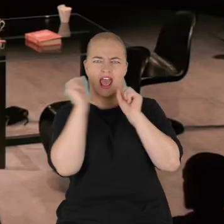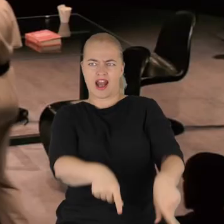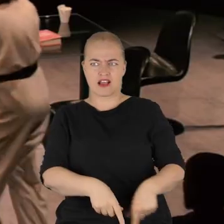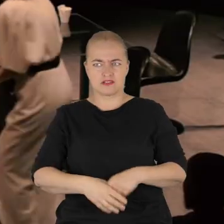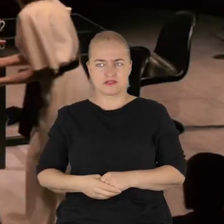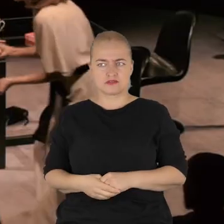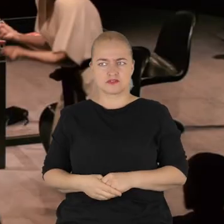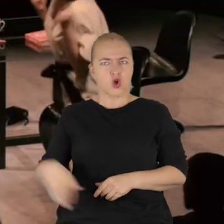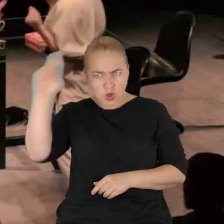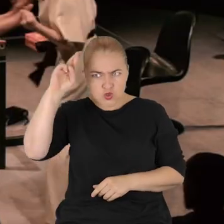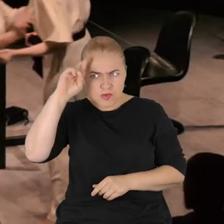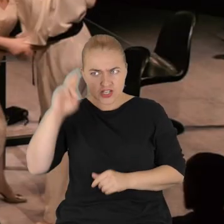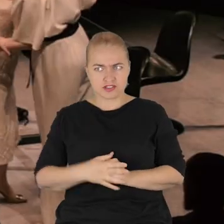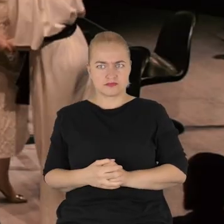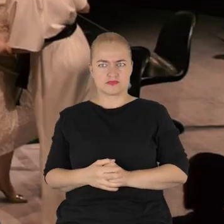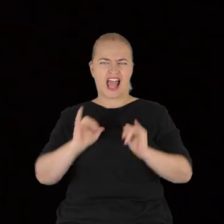Cholerek! Rozumiesz?